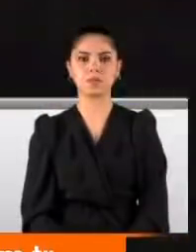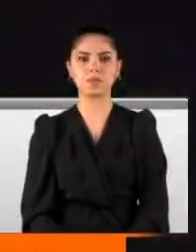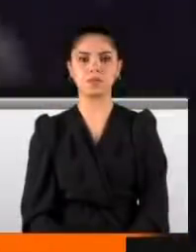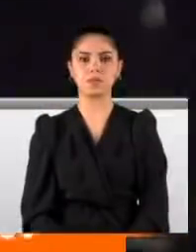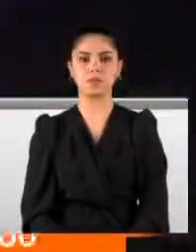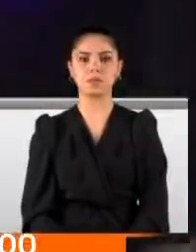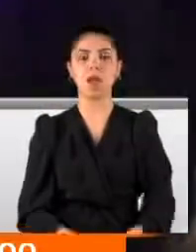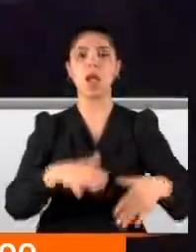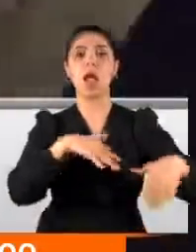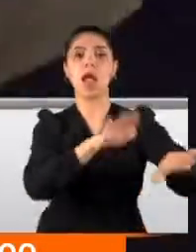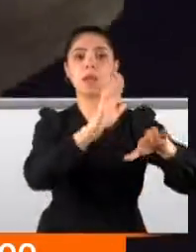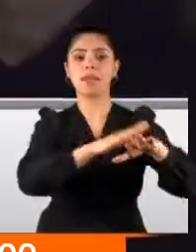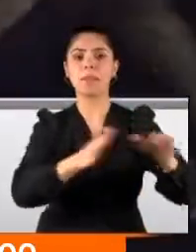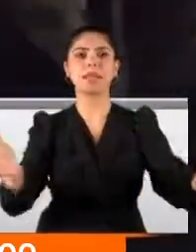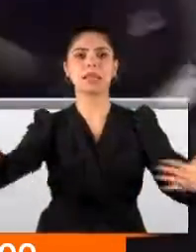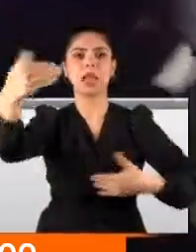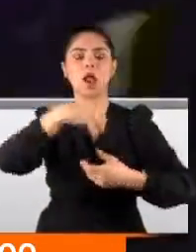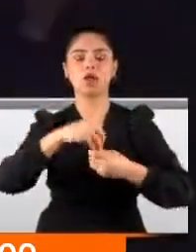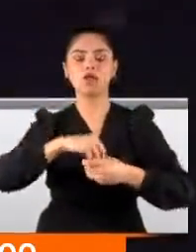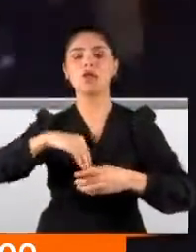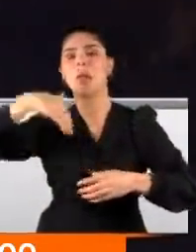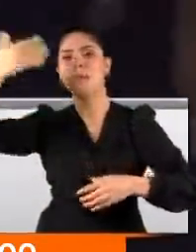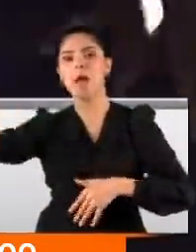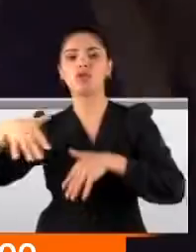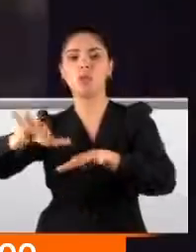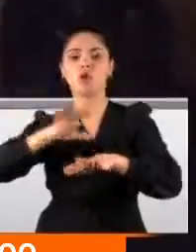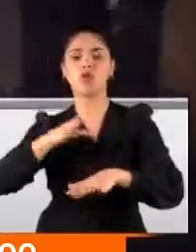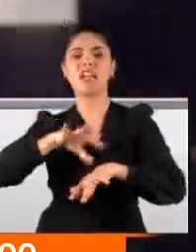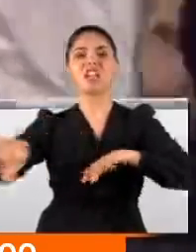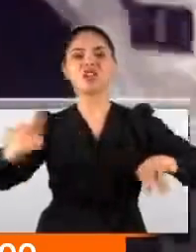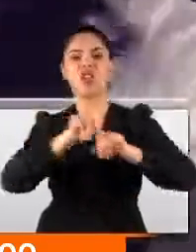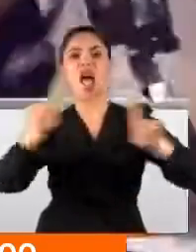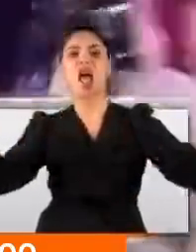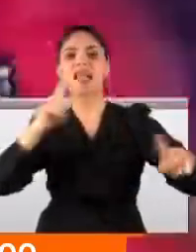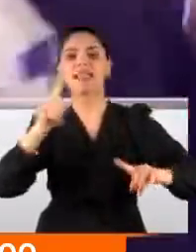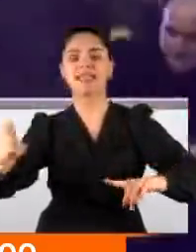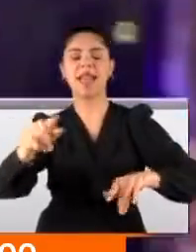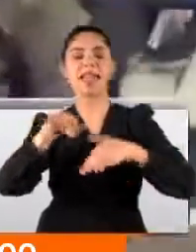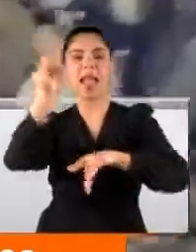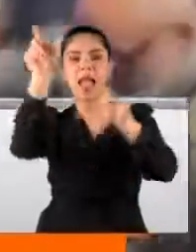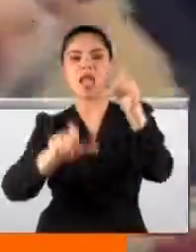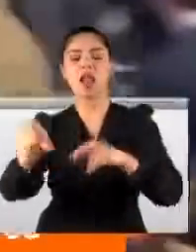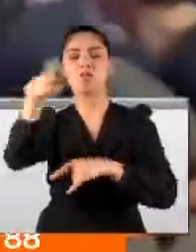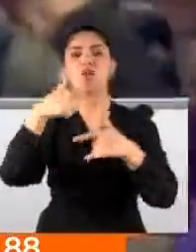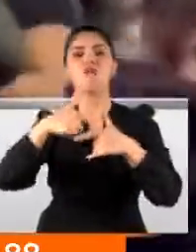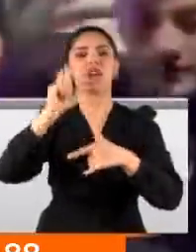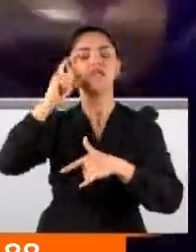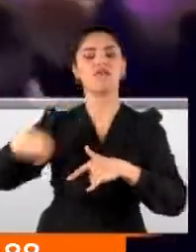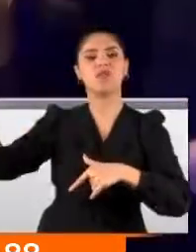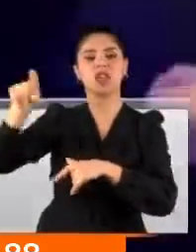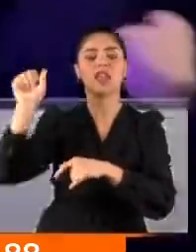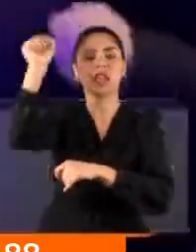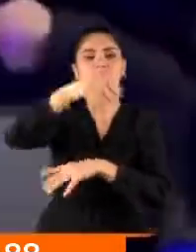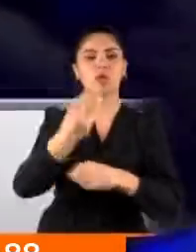Mitingin düzenlendiği salonda da protesto vardı. Irkçılığa hayır tişörtü giyen eylemcilere faşistler saldırdı. Saldırıda 8